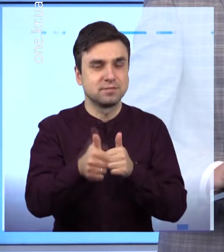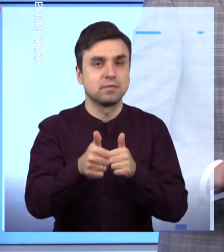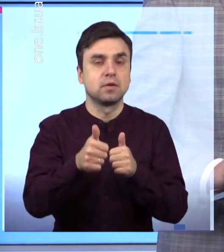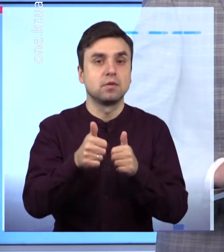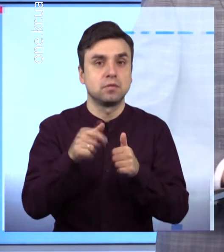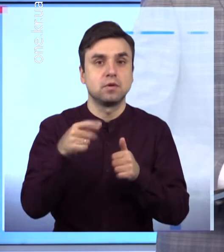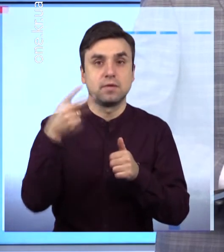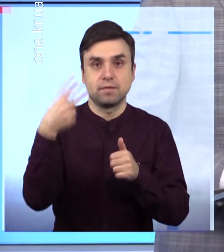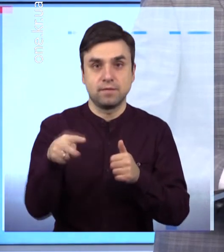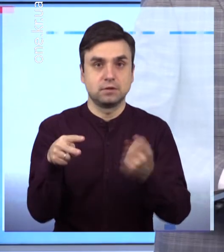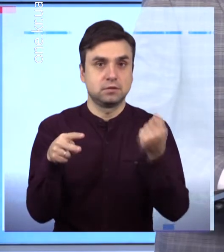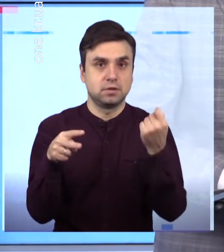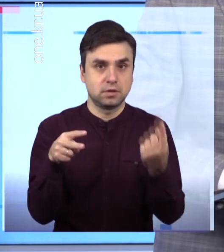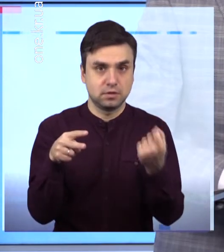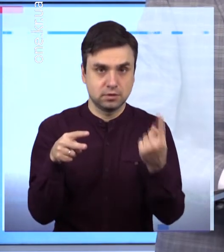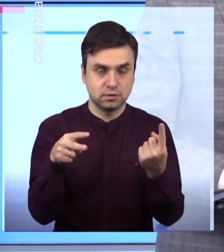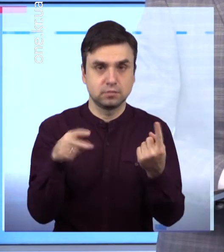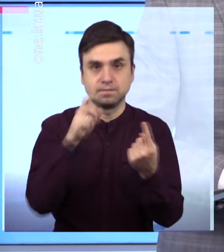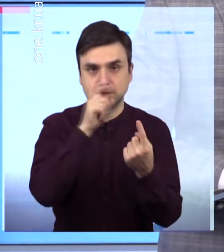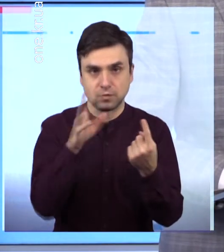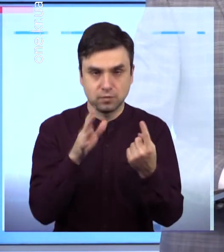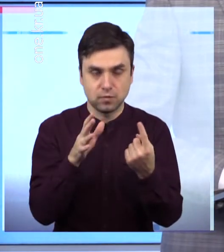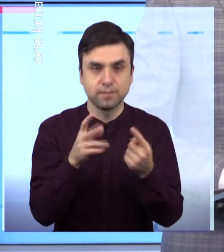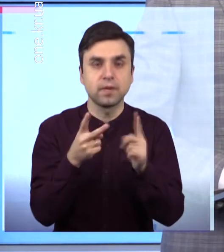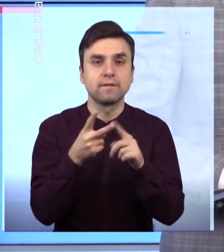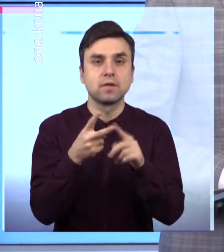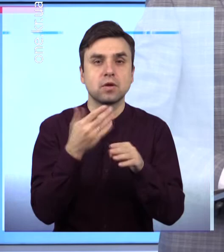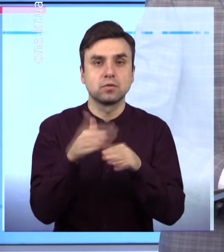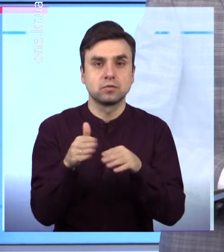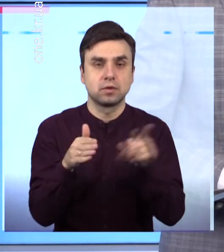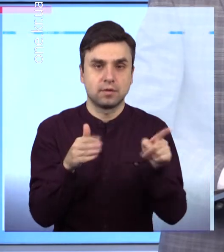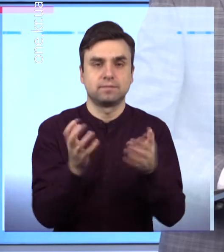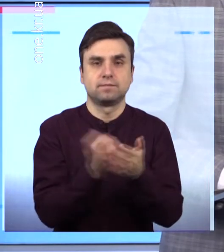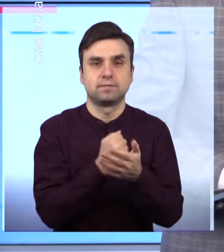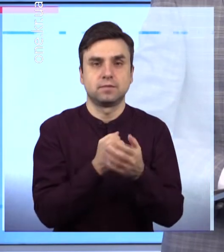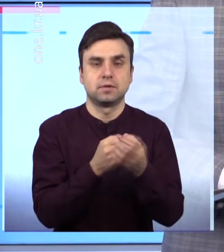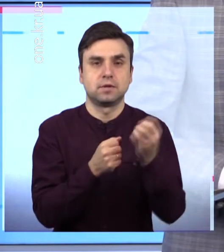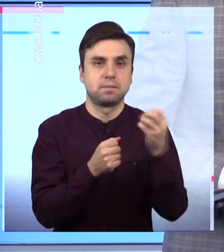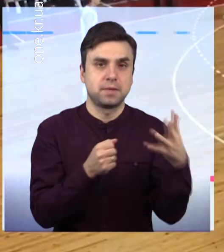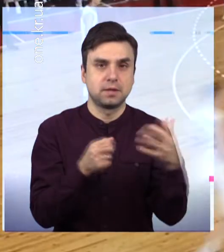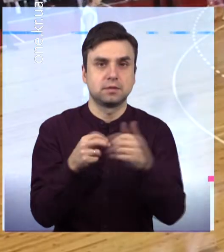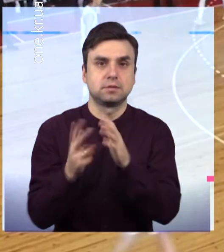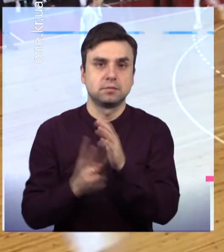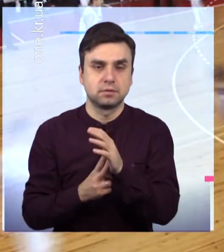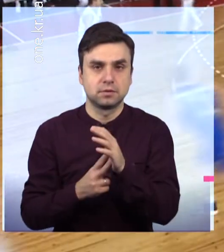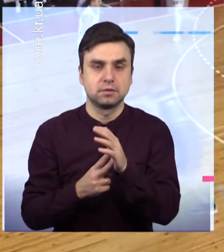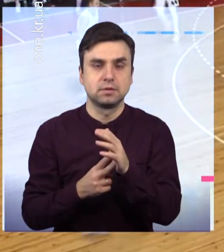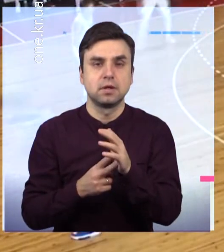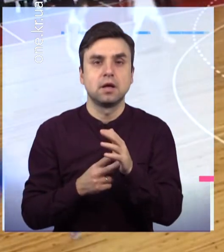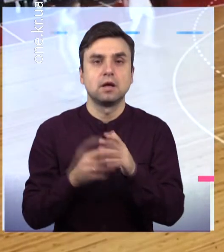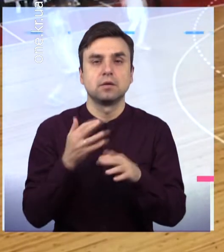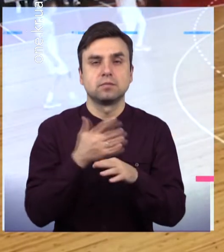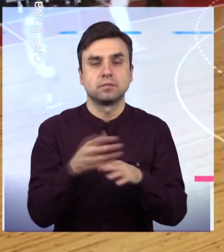20-11 на користь господарів Другу чверть виграли гості 15-17 Втім, в третій десятихвилинці